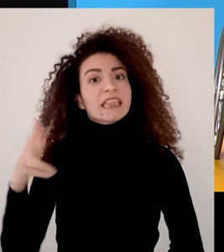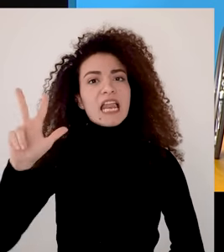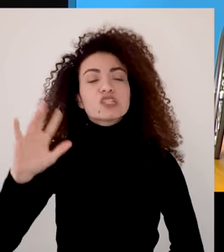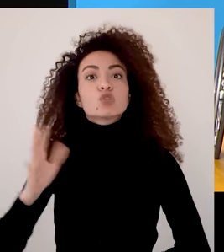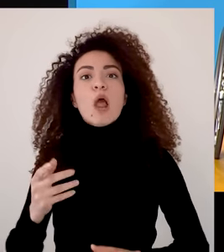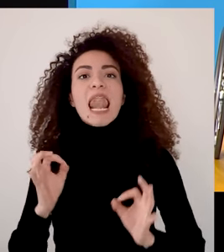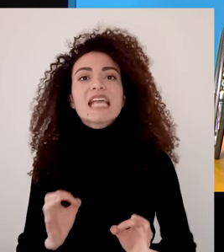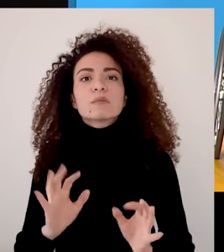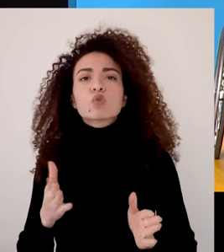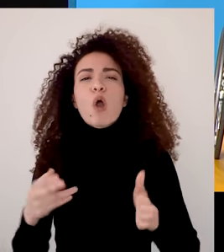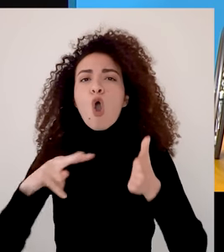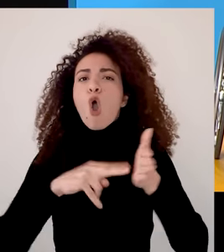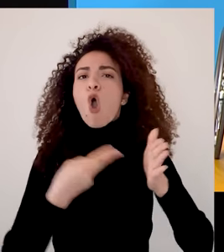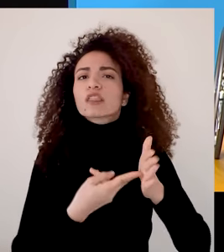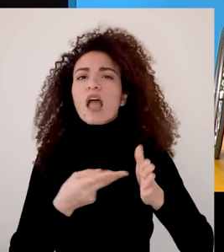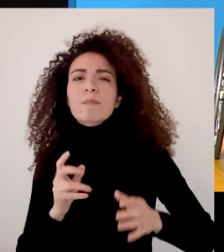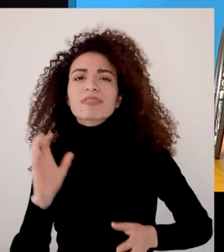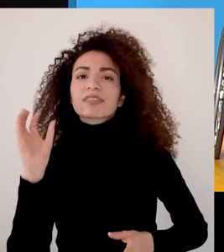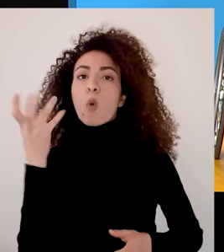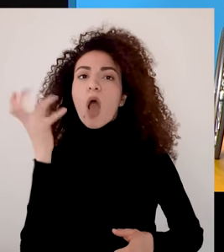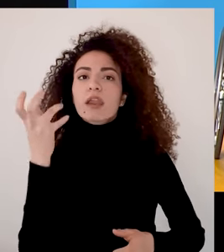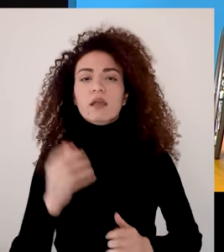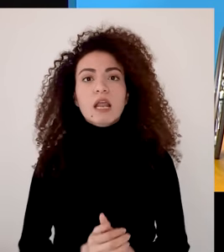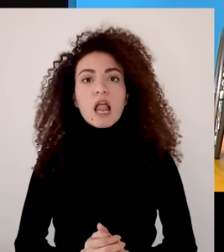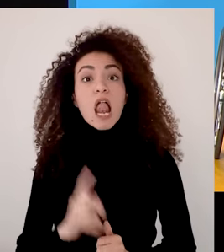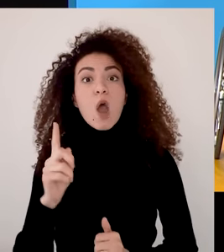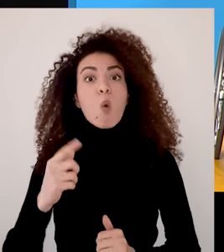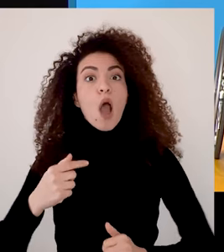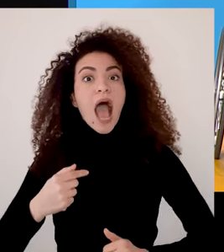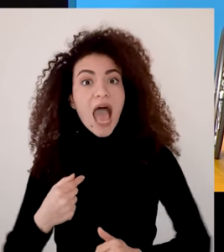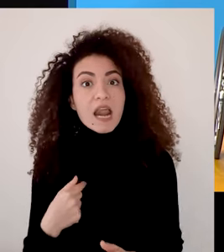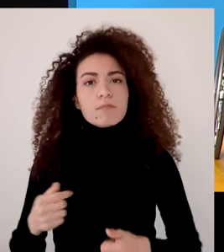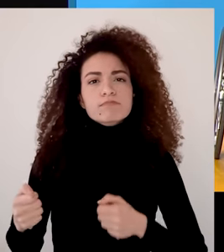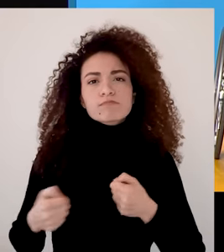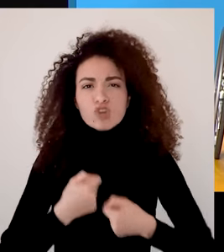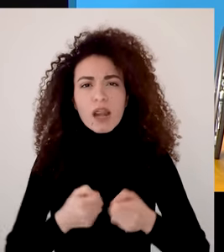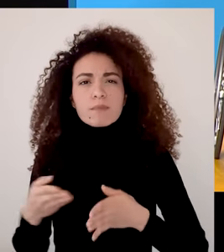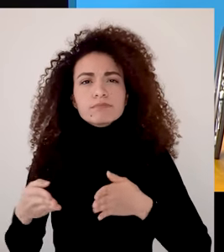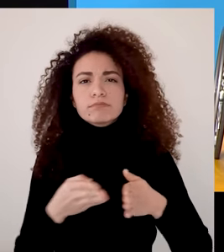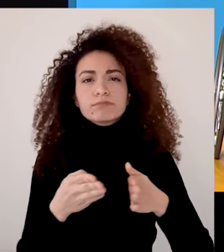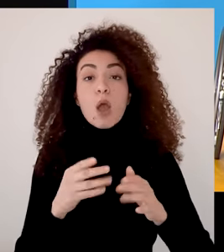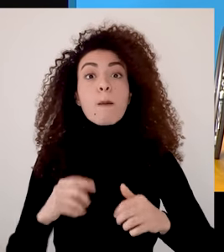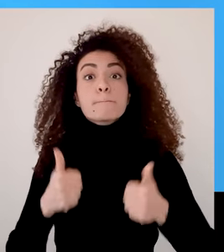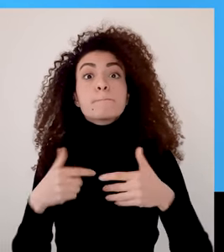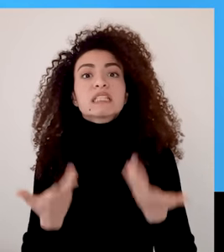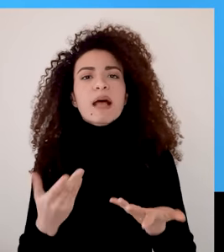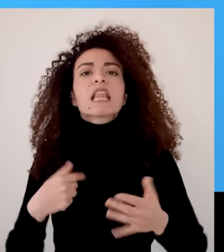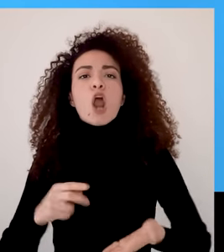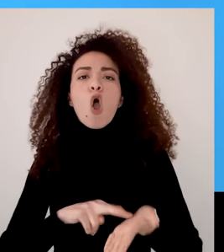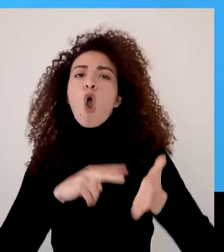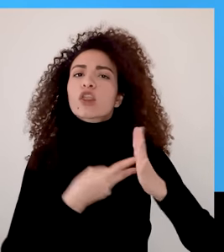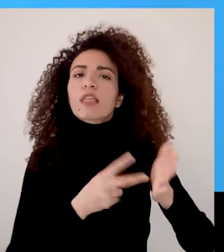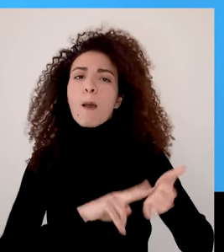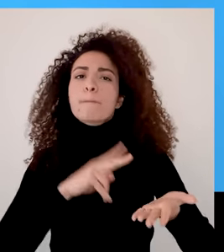مثلا في حال حدث أمر معين بتسمم مخاوفك أو أمر يخيفك حدوثه سوف أفعل هكذا أي